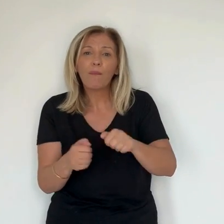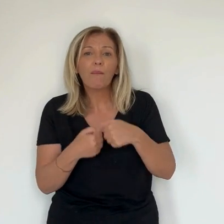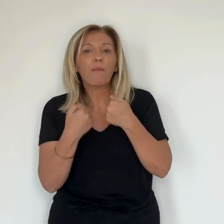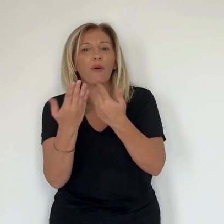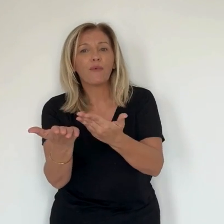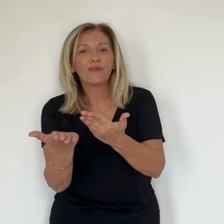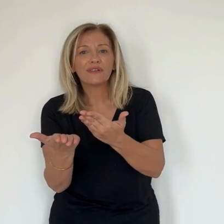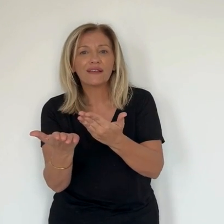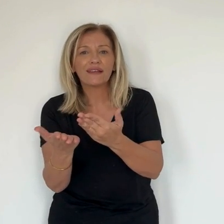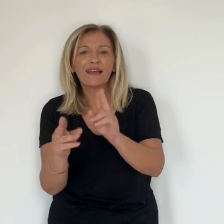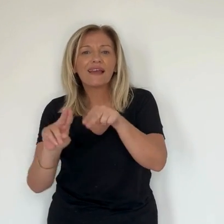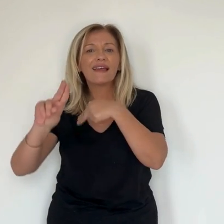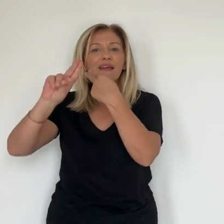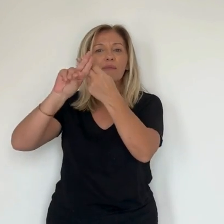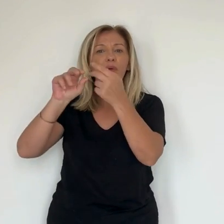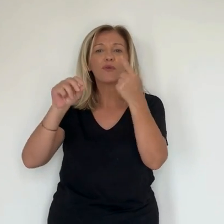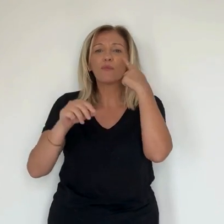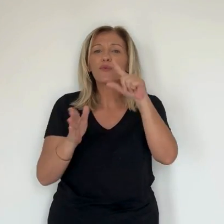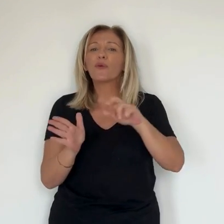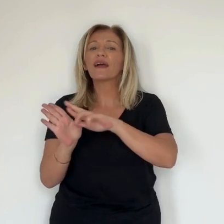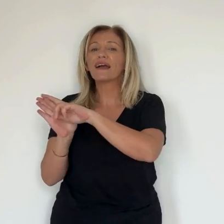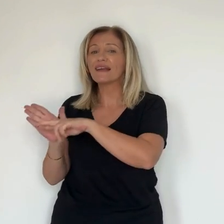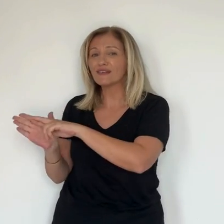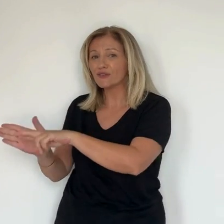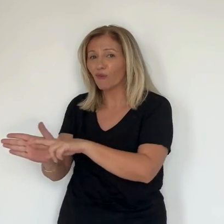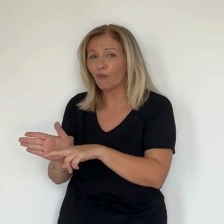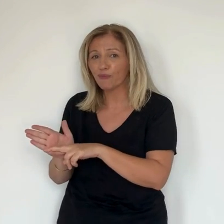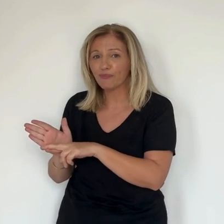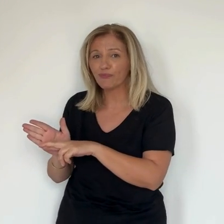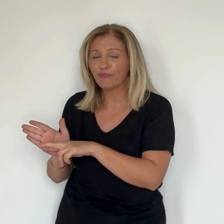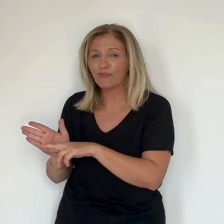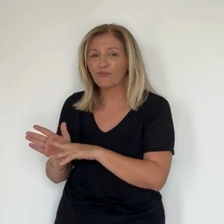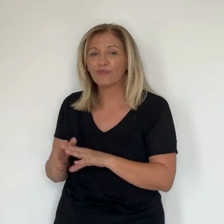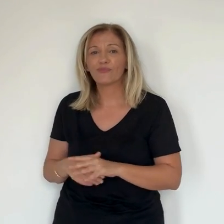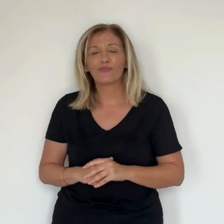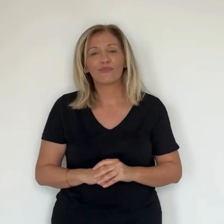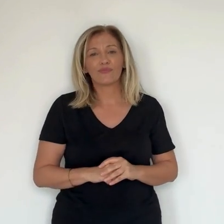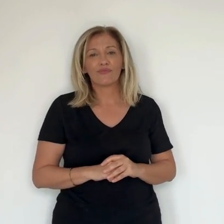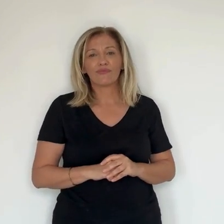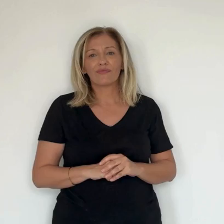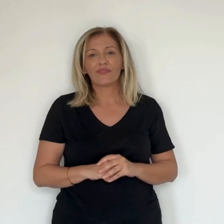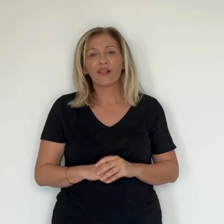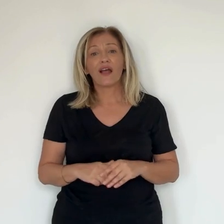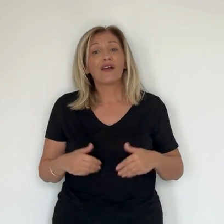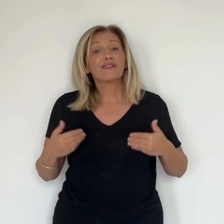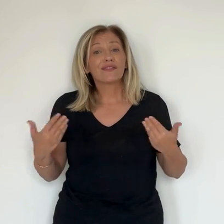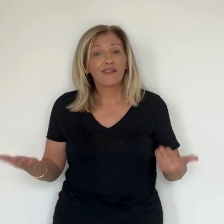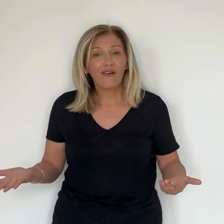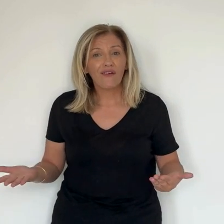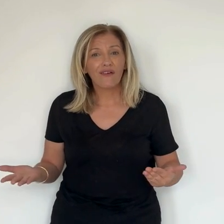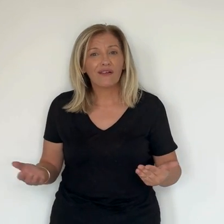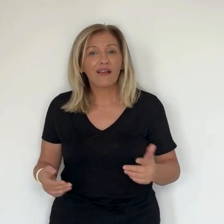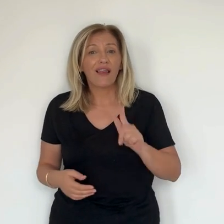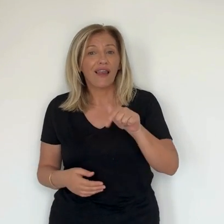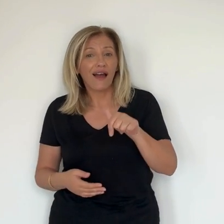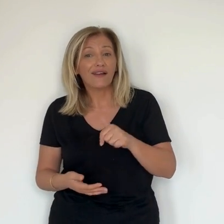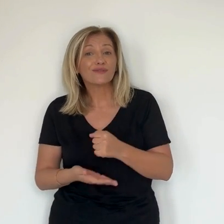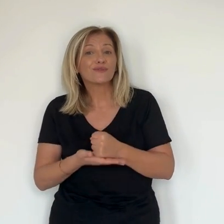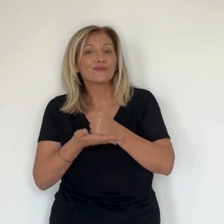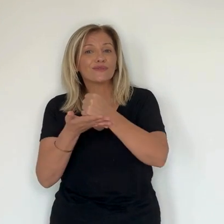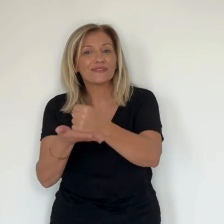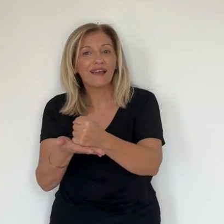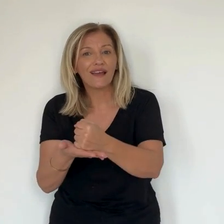la confiance des électrices et des électeurs, leur légitimité pour construire des réponses au plus proche de ces réalités territoriales.